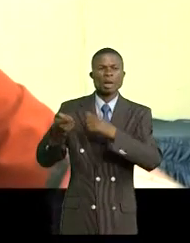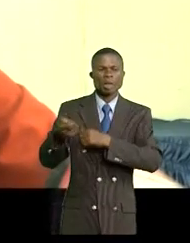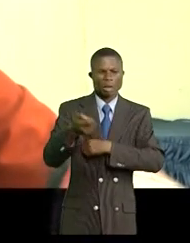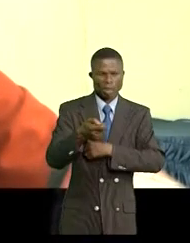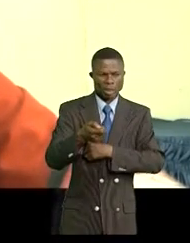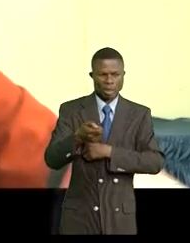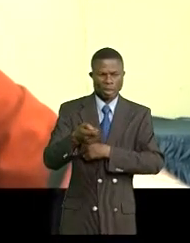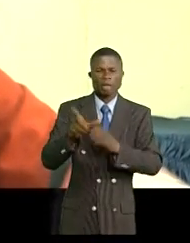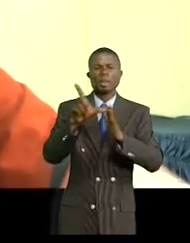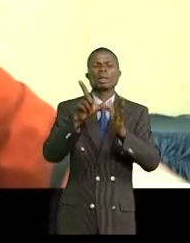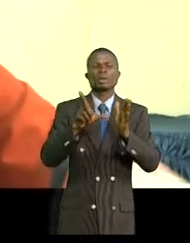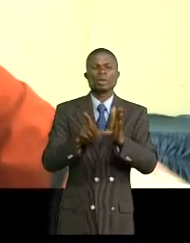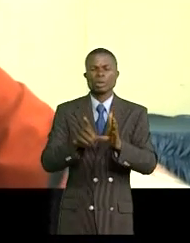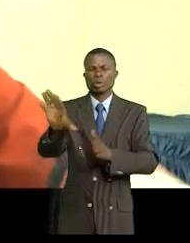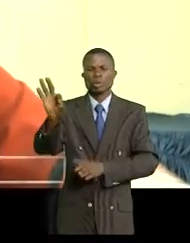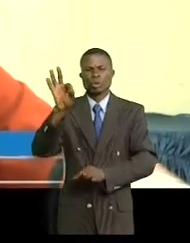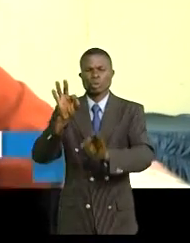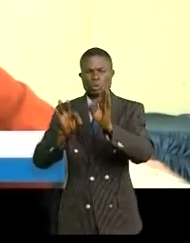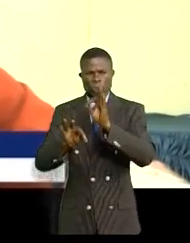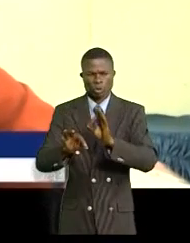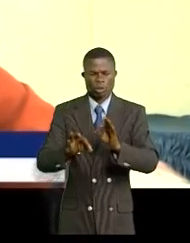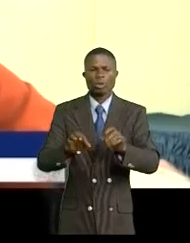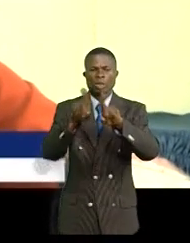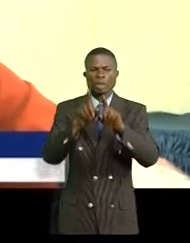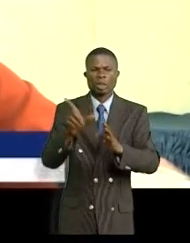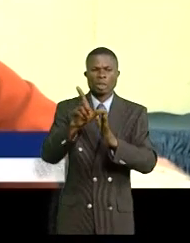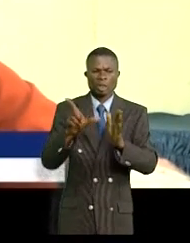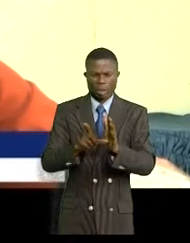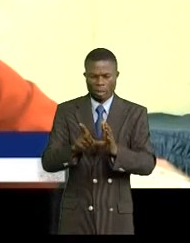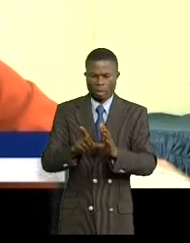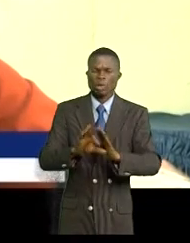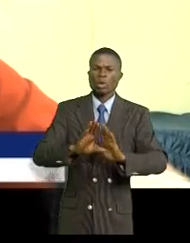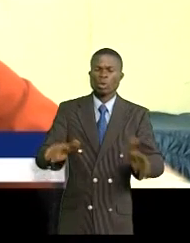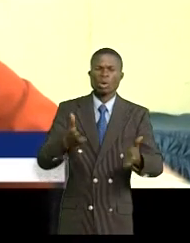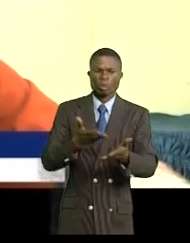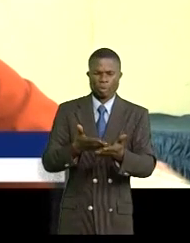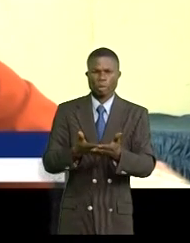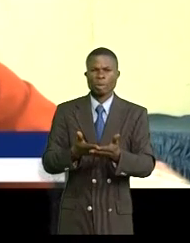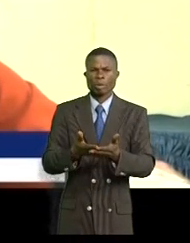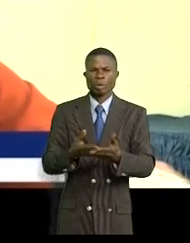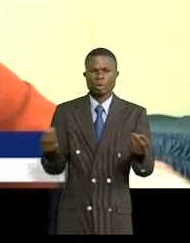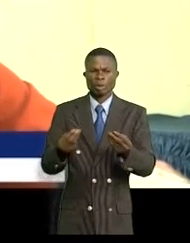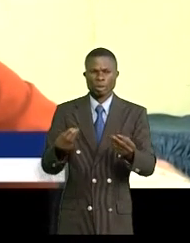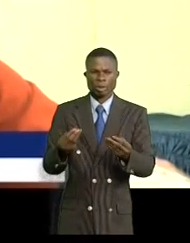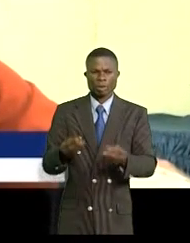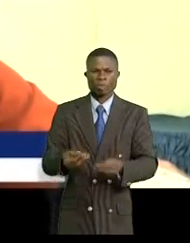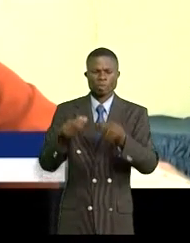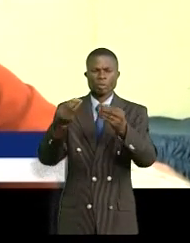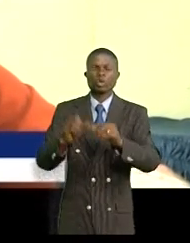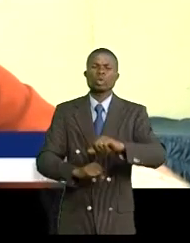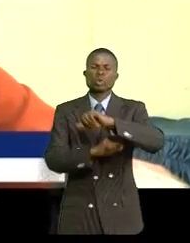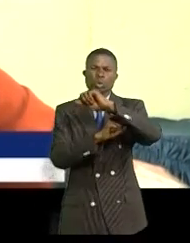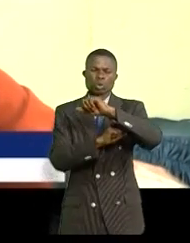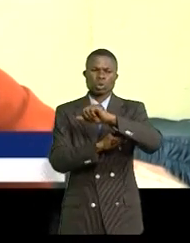bas des critères de sélection, sur le bas des critères de bénéficier, le fonds apporte l'assistance